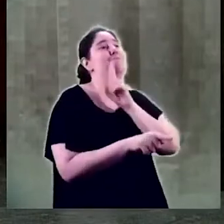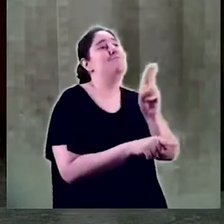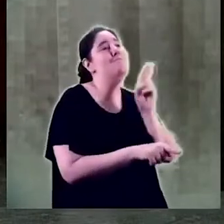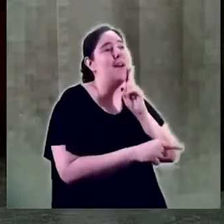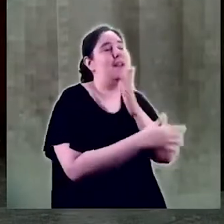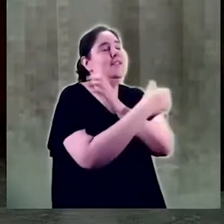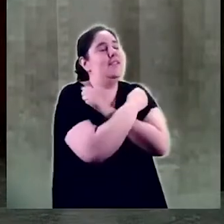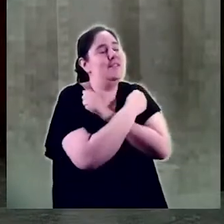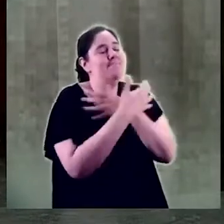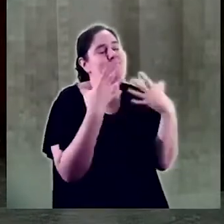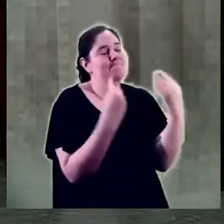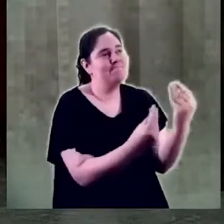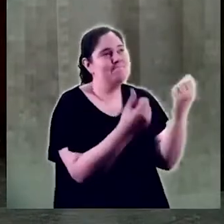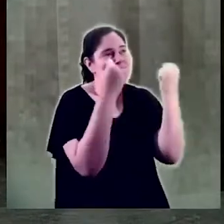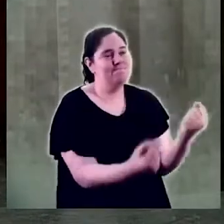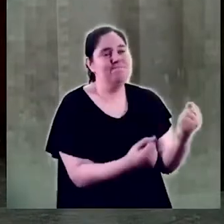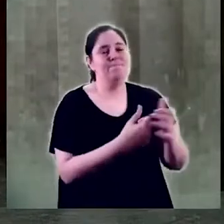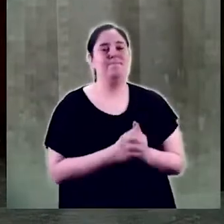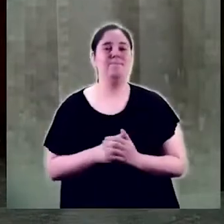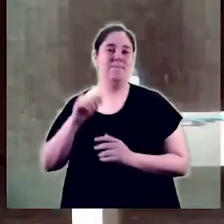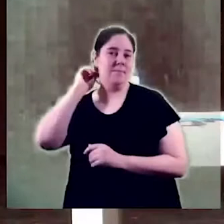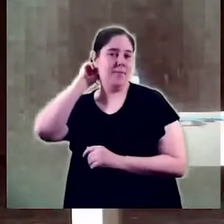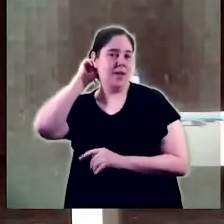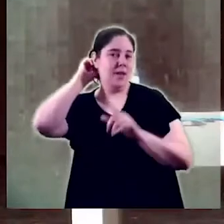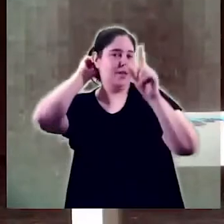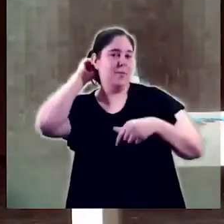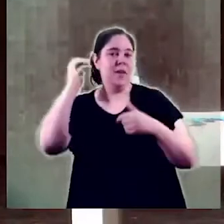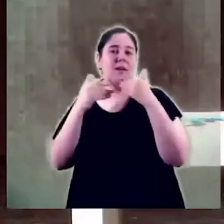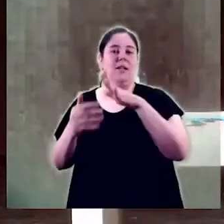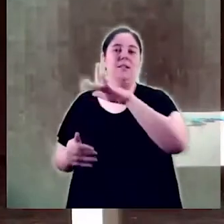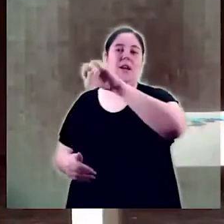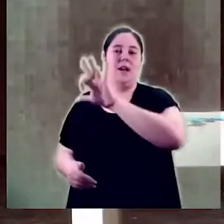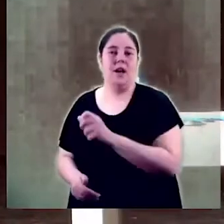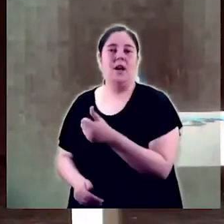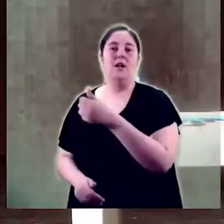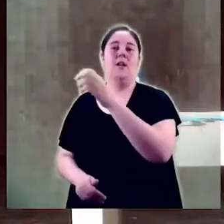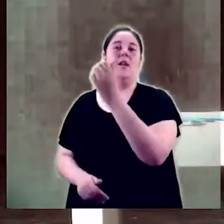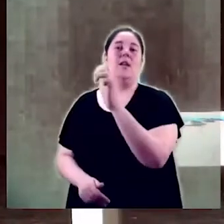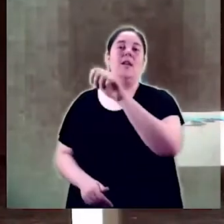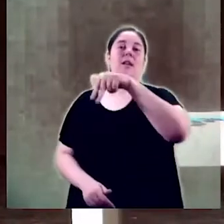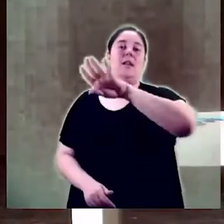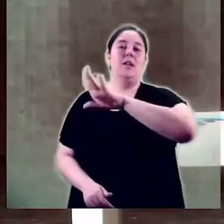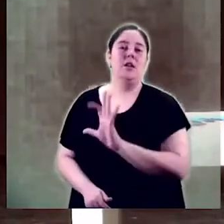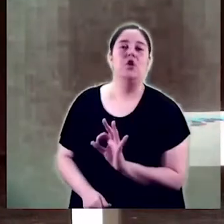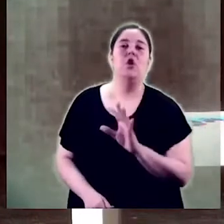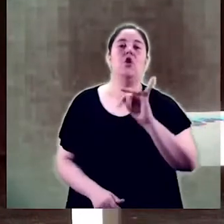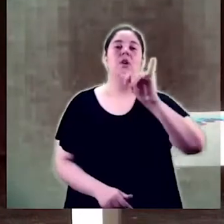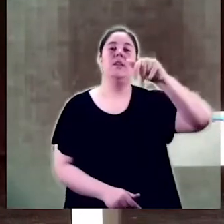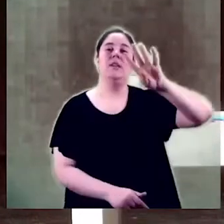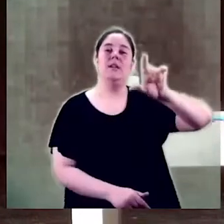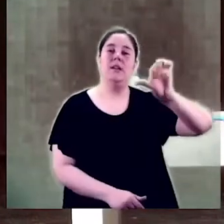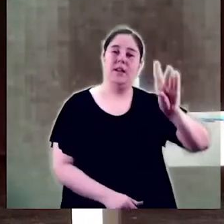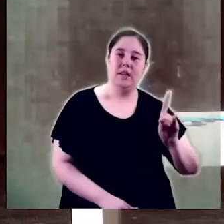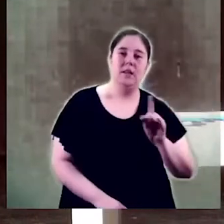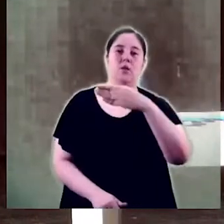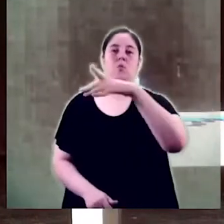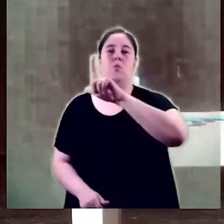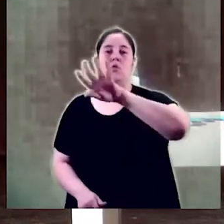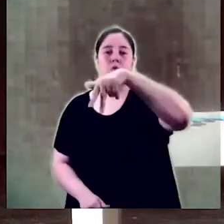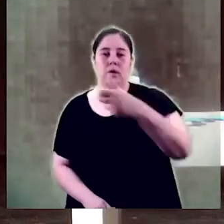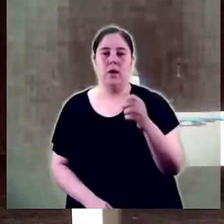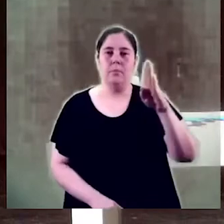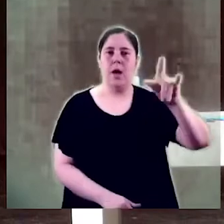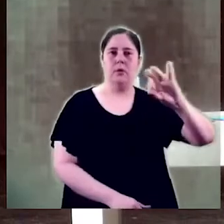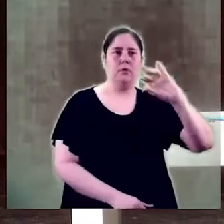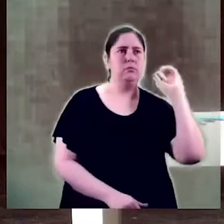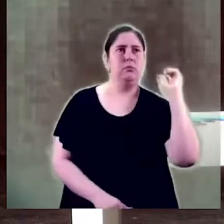i t'estimem com a tal. Gràcies també a la Sara Torres, a l'Enrico, a la Ingrid, a la Bruna, a la Pato, i crec